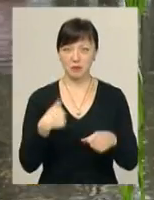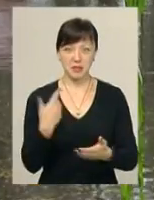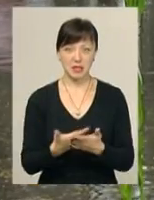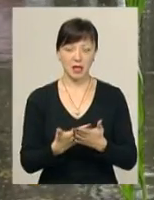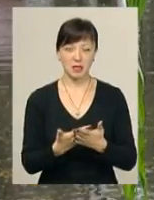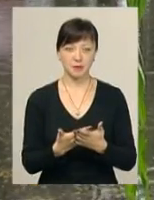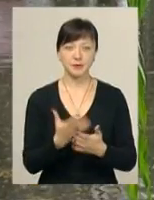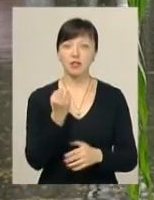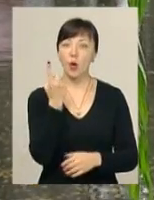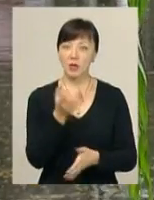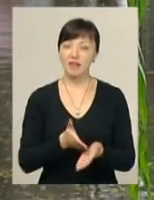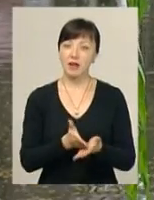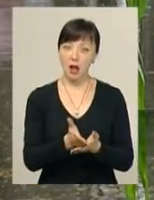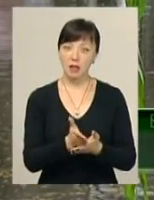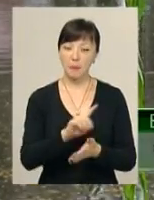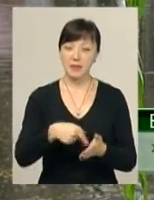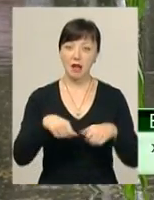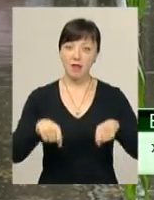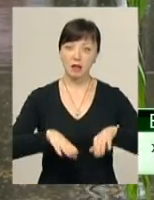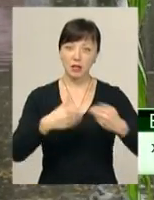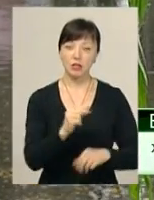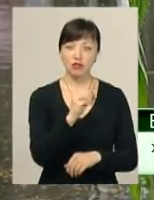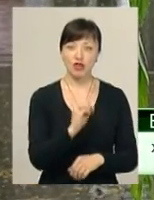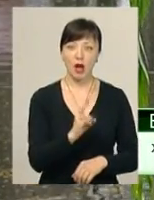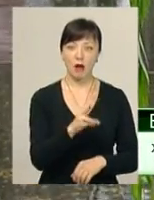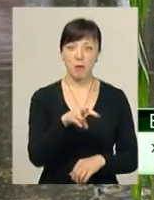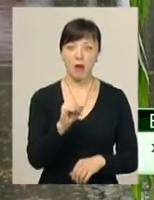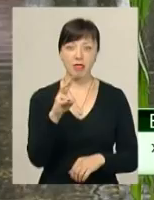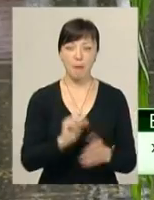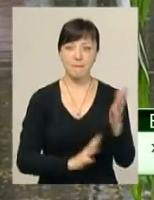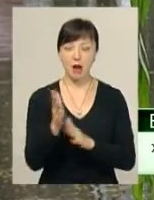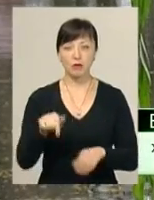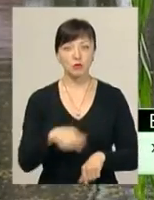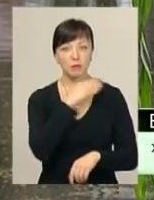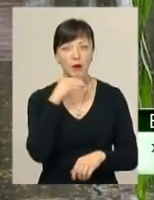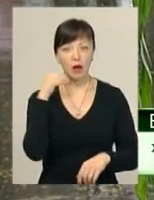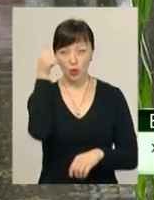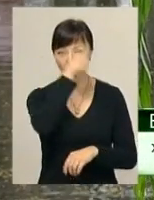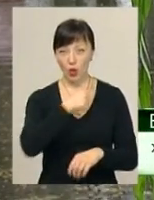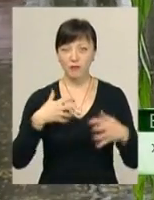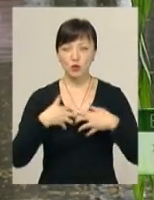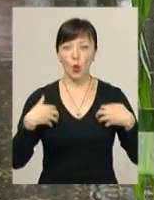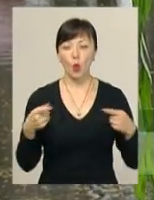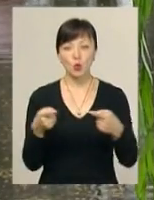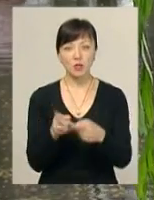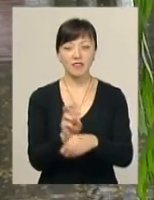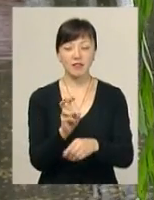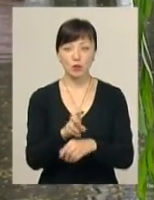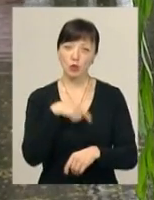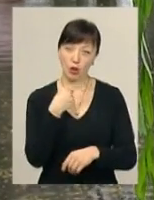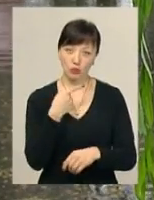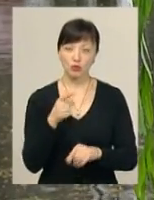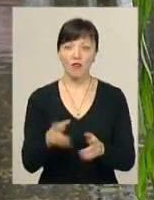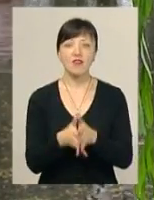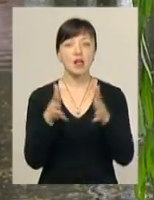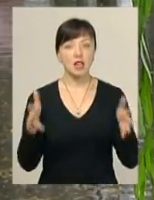здається. Ще один варіант, який пропонує міська влада – це парк імені Чекмана. Тут уже багато років діє зоокуточок. Його відвідувачі переконані,